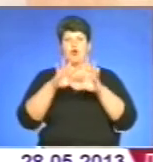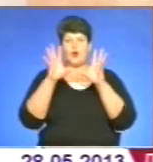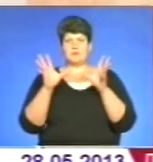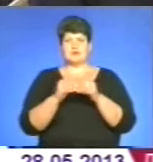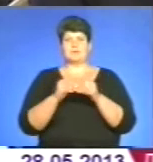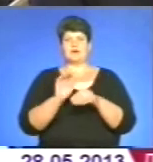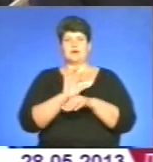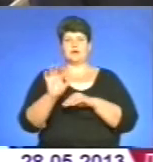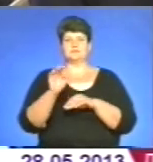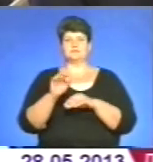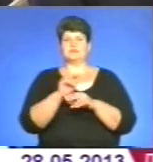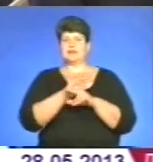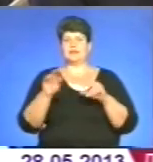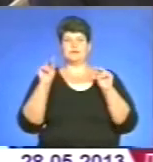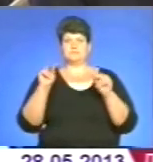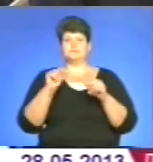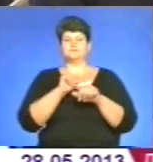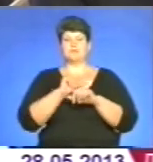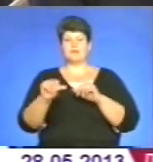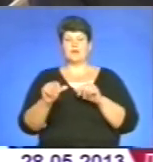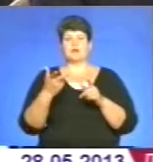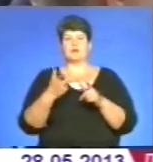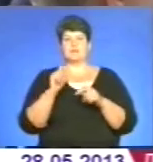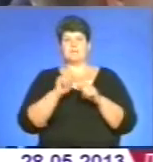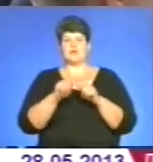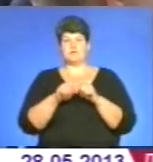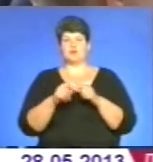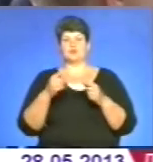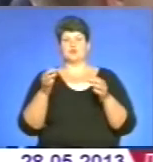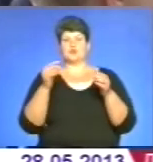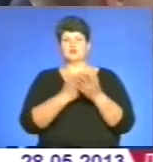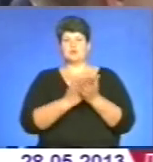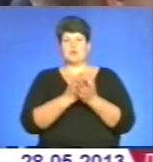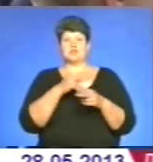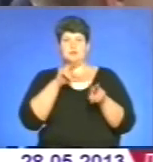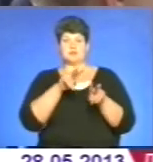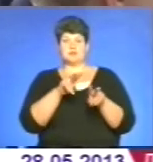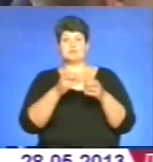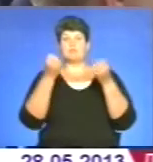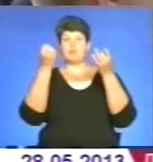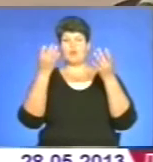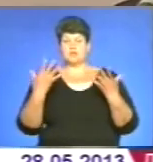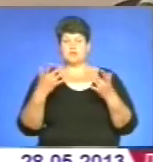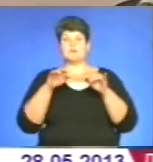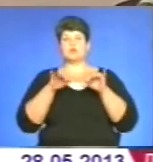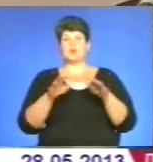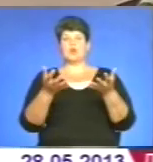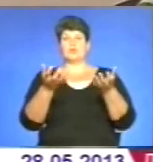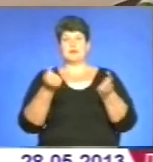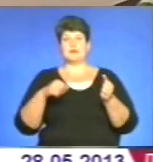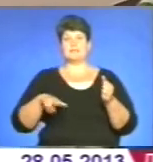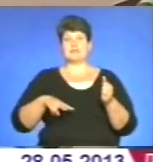централізує проведення перевірок відповідними службами. А ще передбачає Спрощення процедур отримання